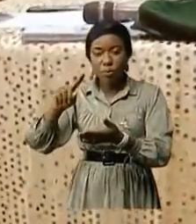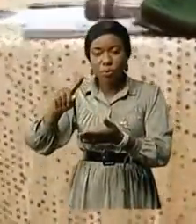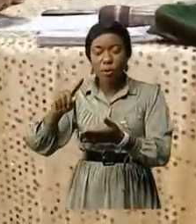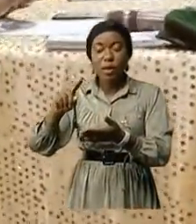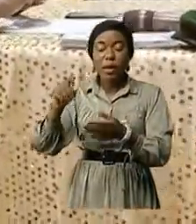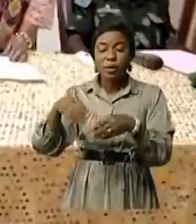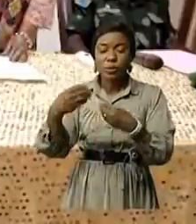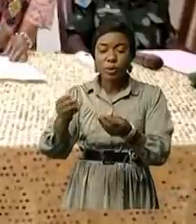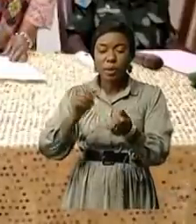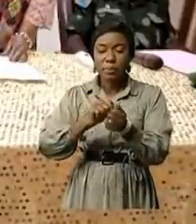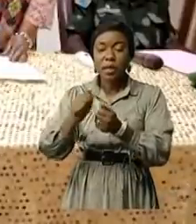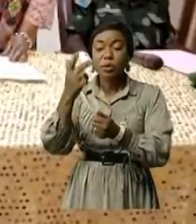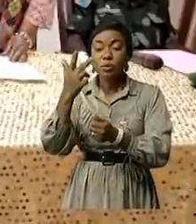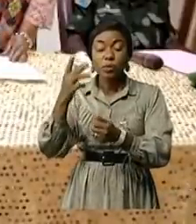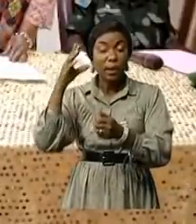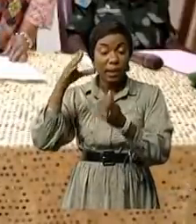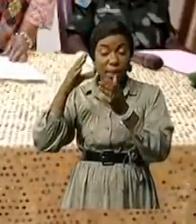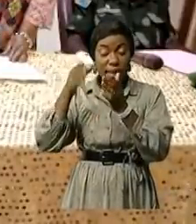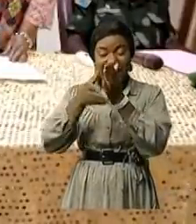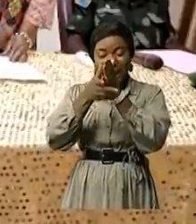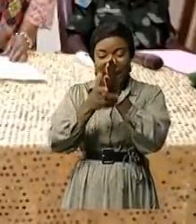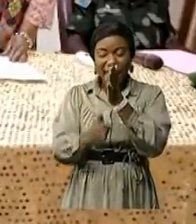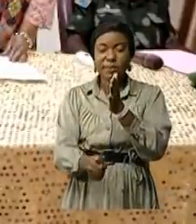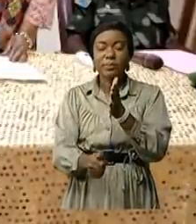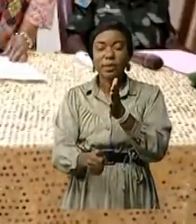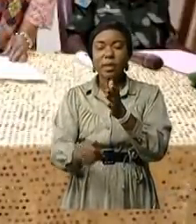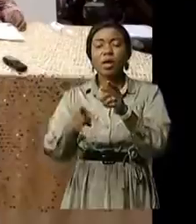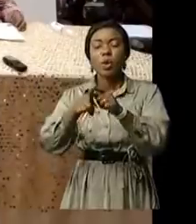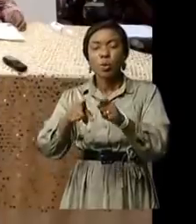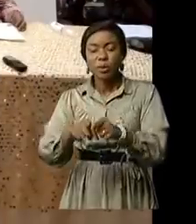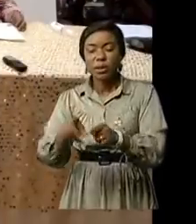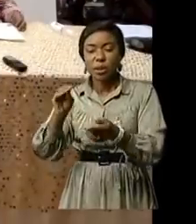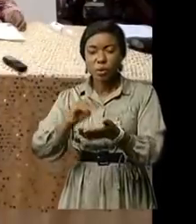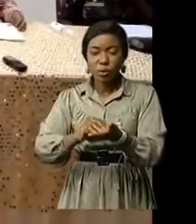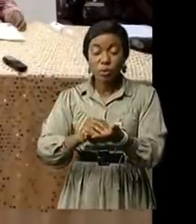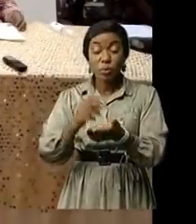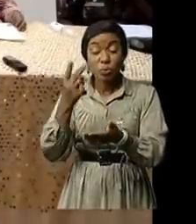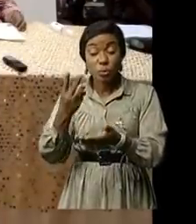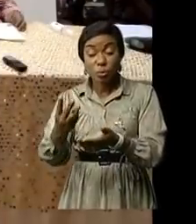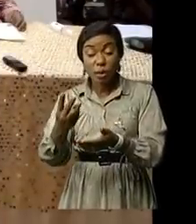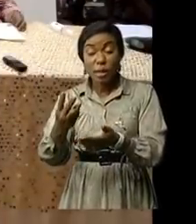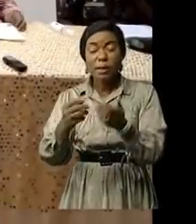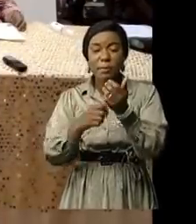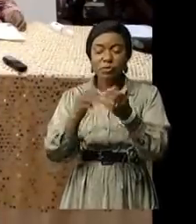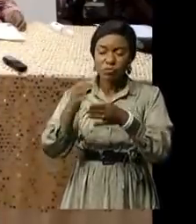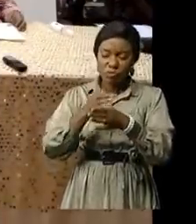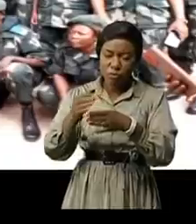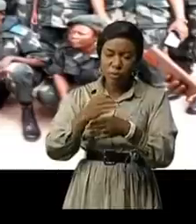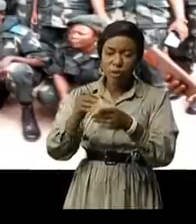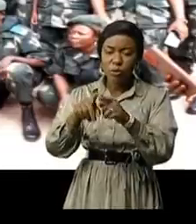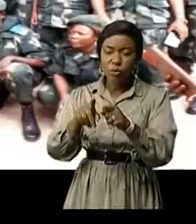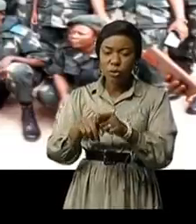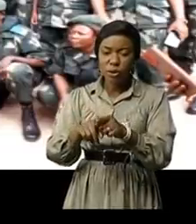par trois experts Faïda Mwangilo du BCGPCD Christophe Moutaka de l'ONG mène aussi par la générale